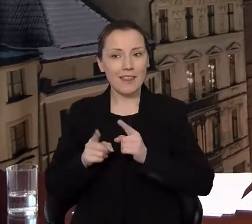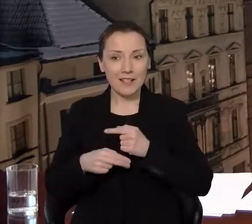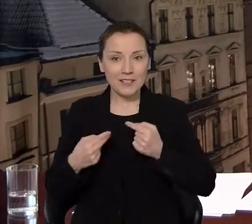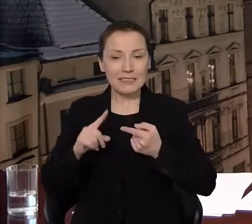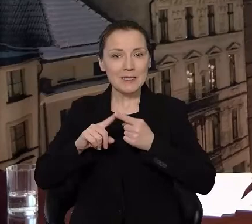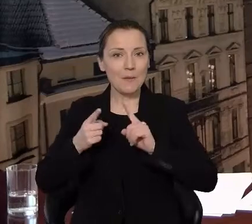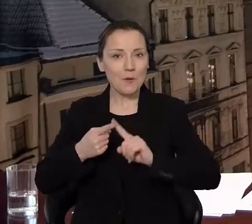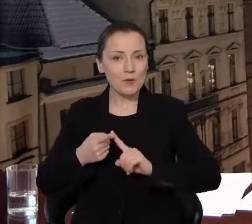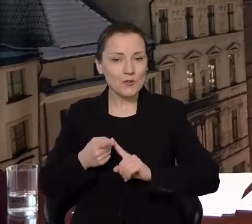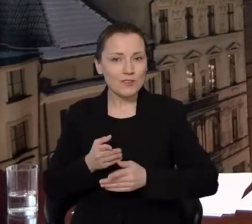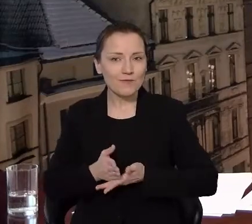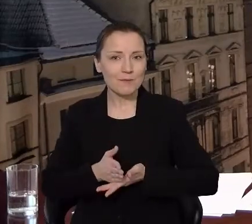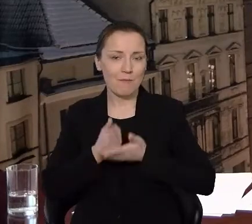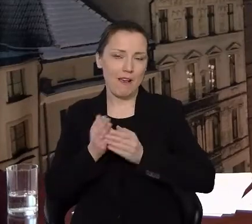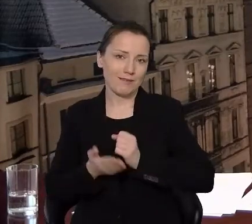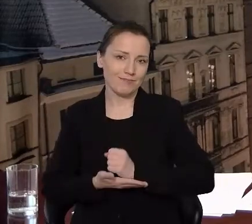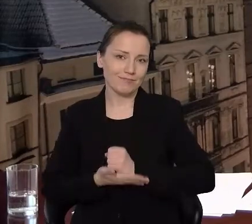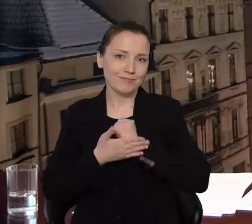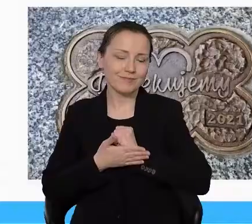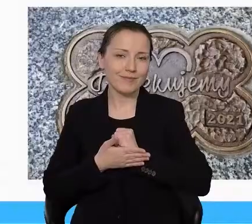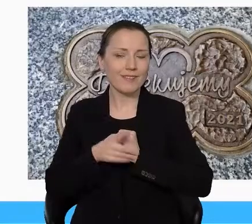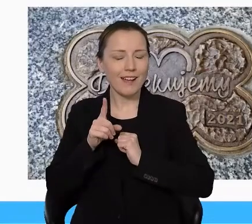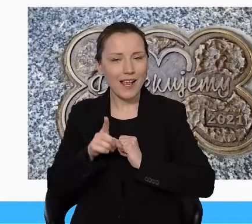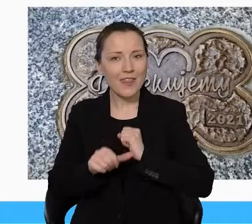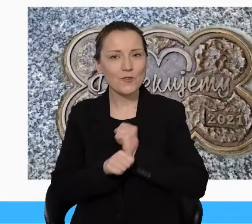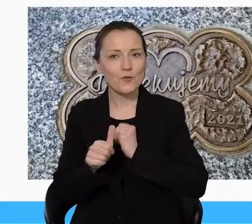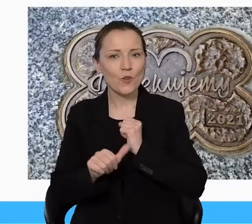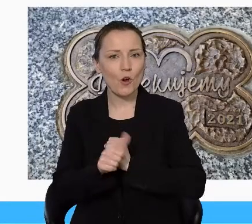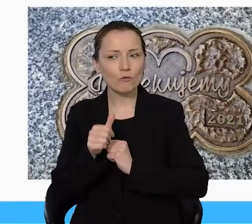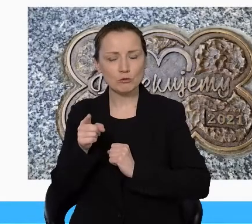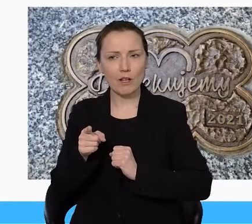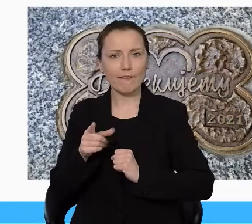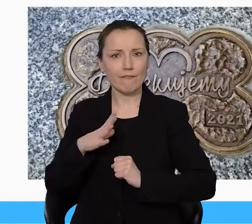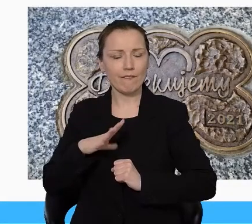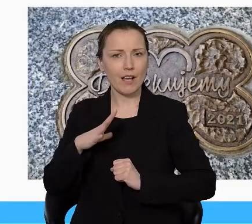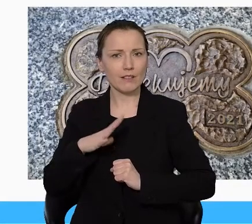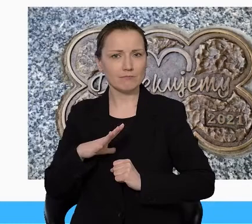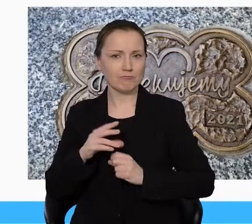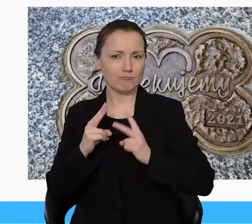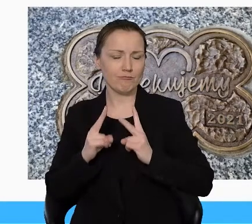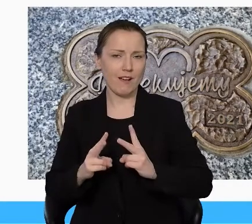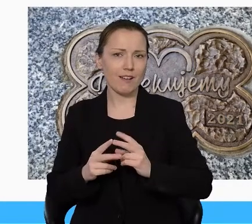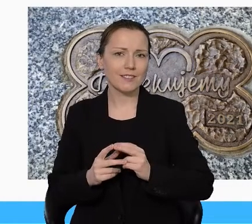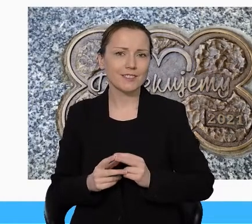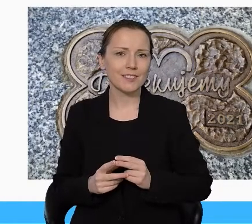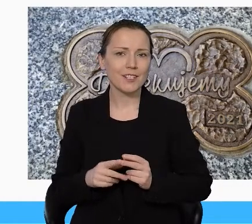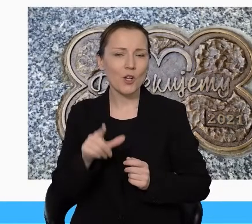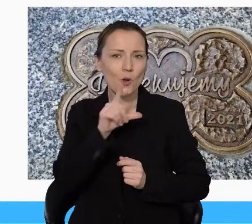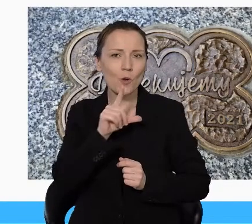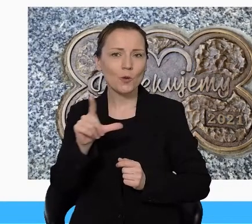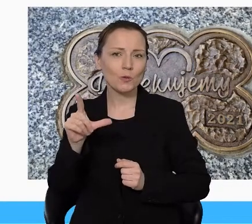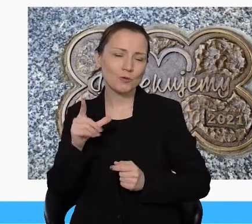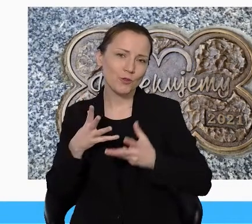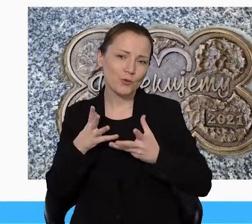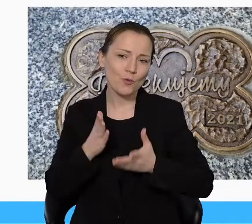wsparcie, a może potwierdzenie tego, jak wysoko sobie cenimy ludzi, którzy